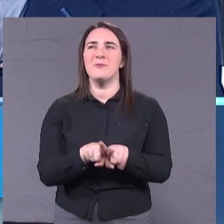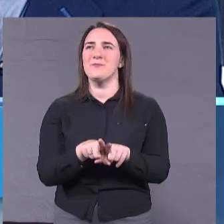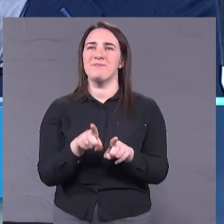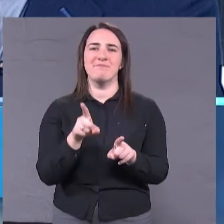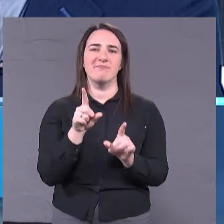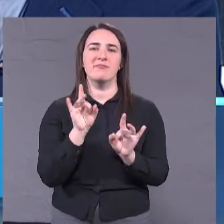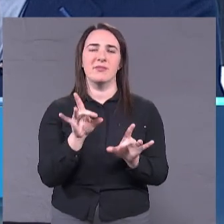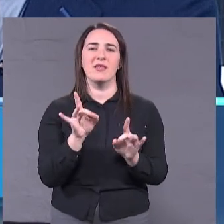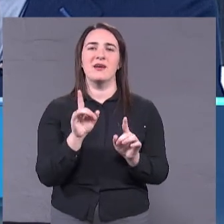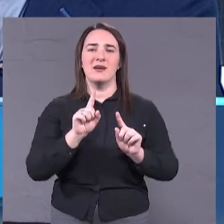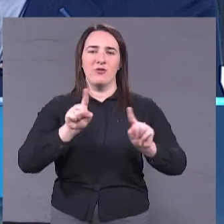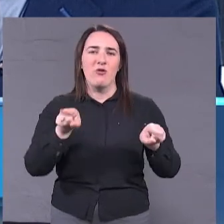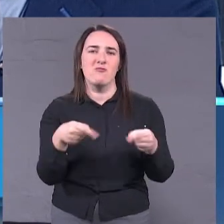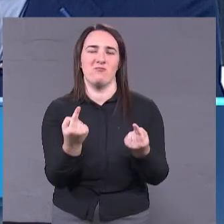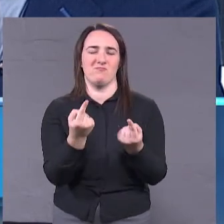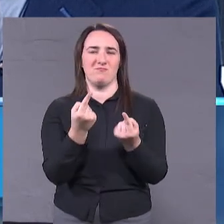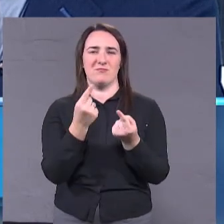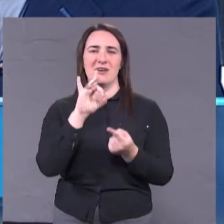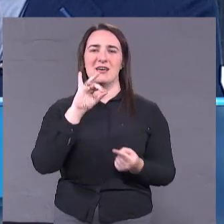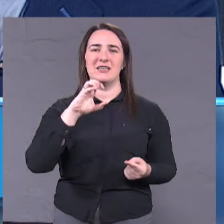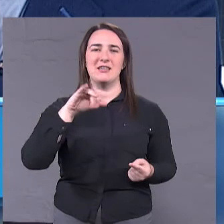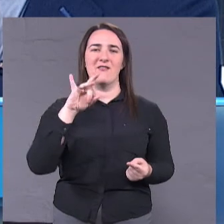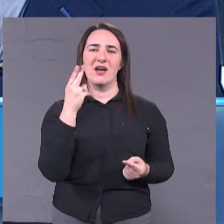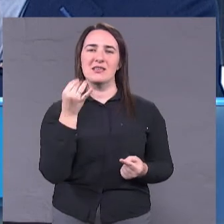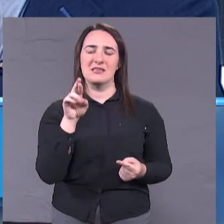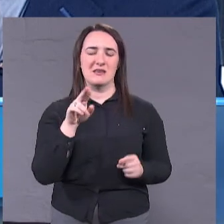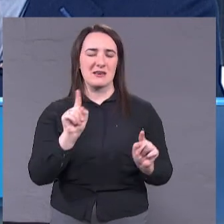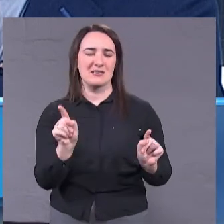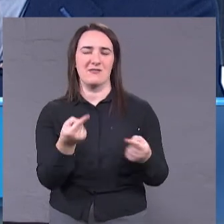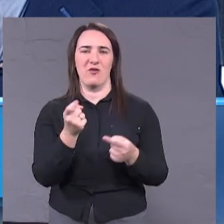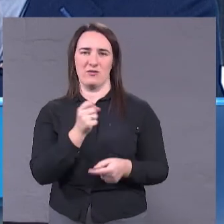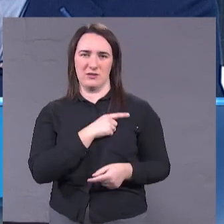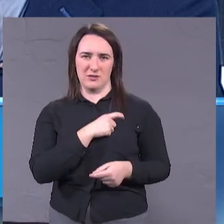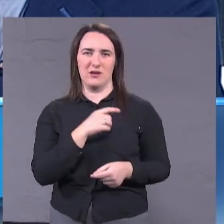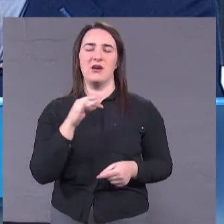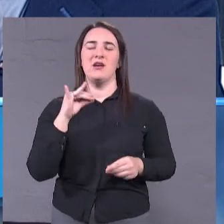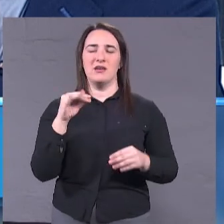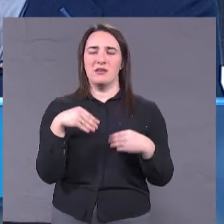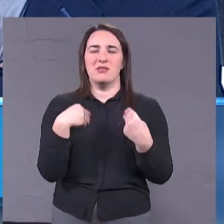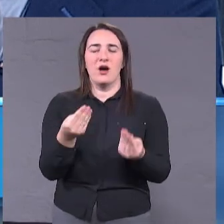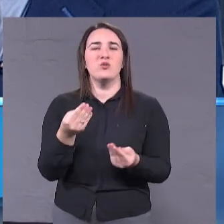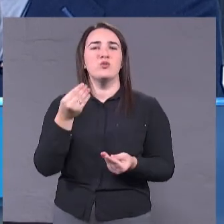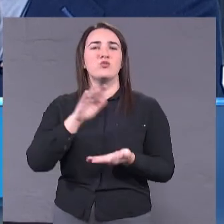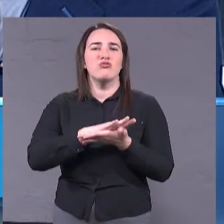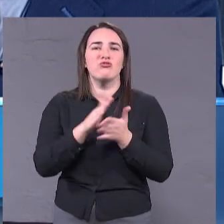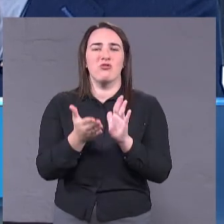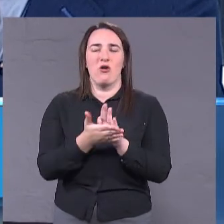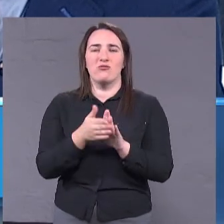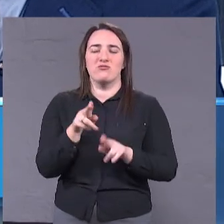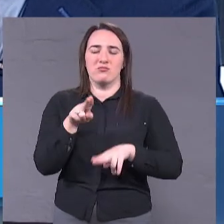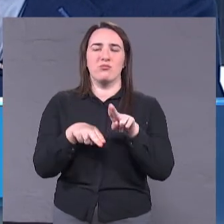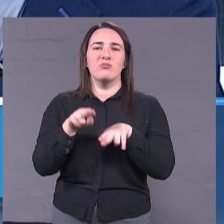реставрації Одеси, і, з іншої сторони, гідою создання условий для построення города-будущого.